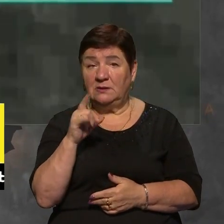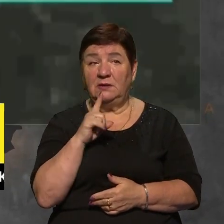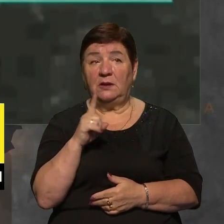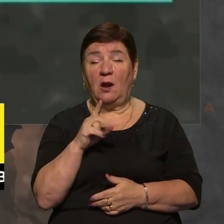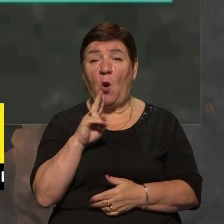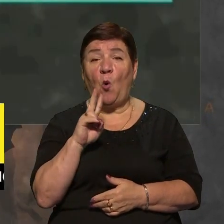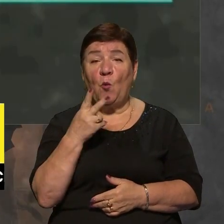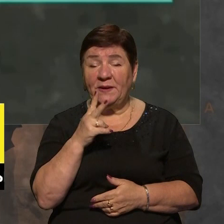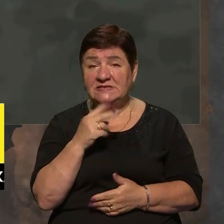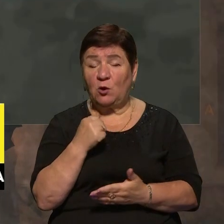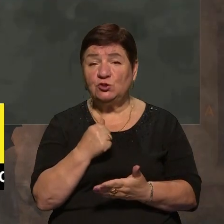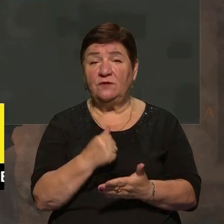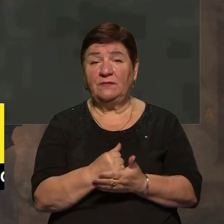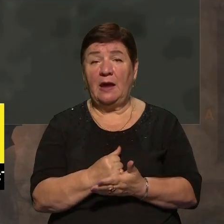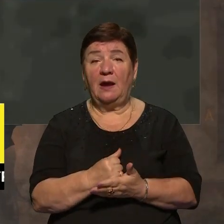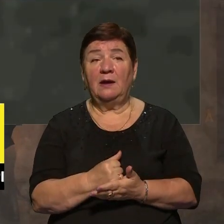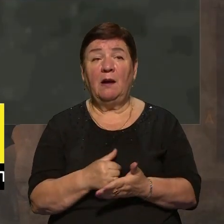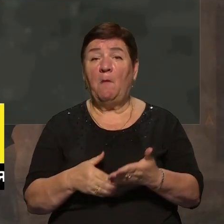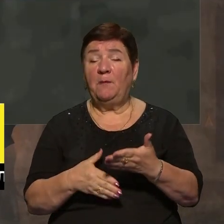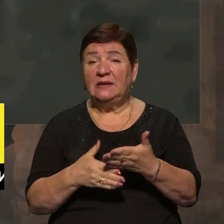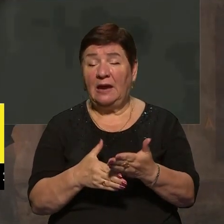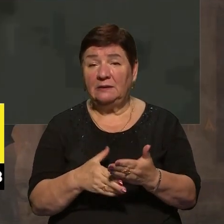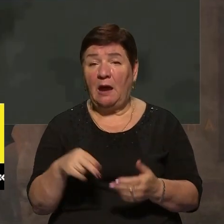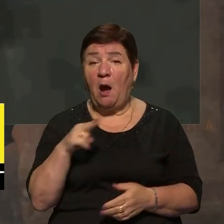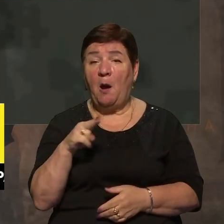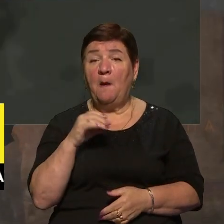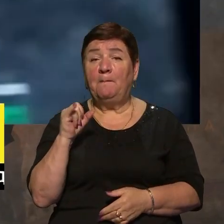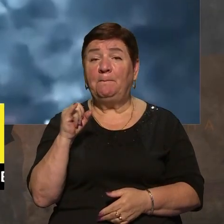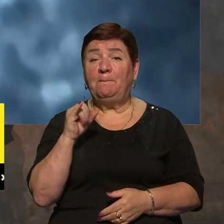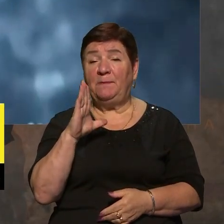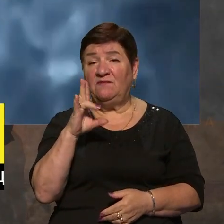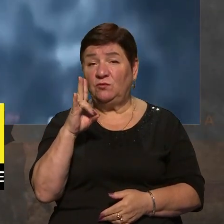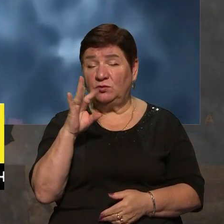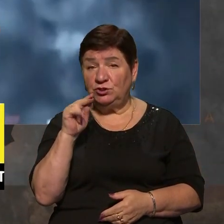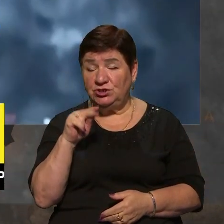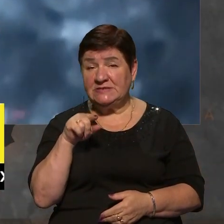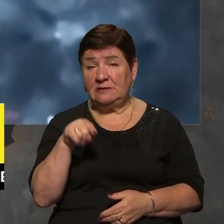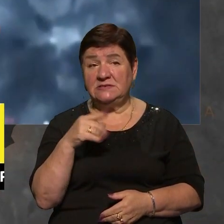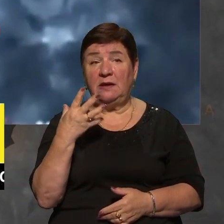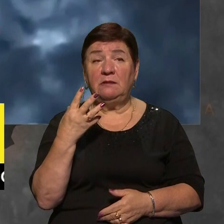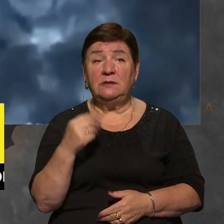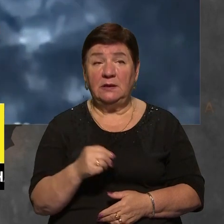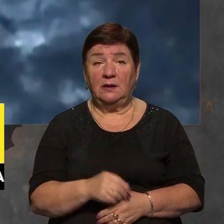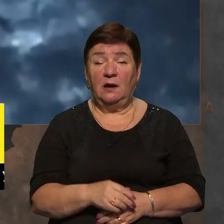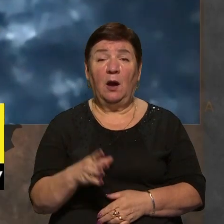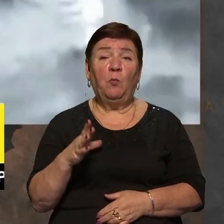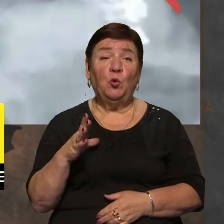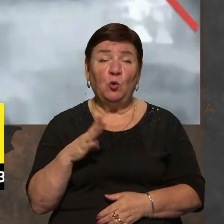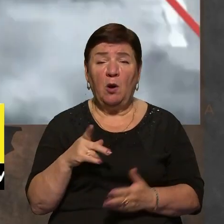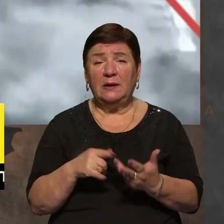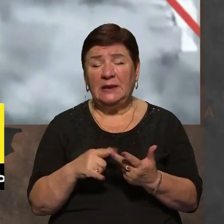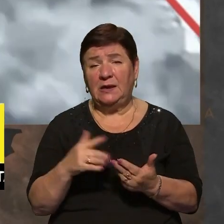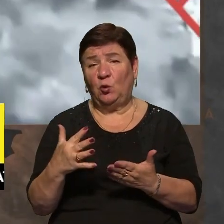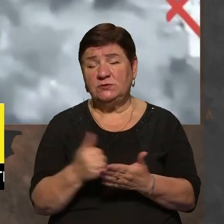Куп'янськ, це є основна мета його на півночі, однак за ці дні було кілька